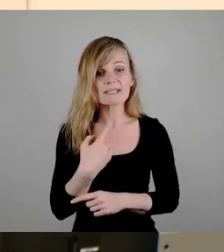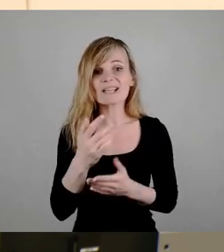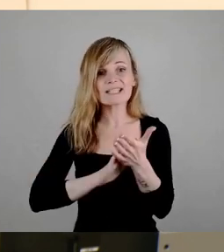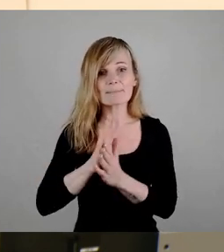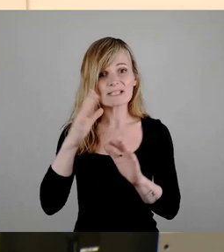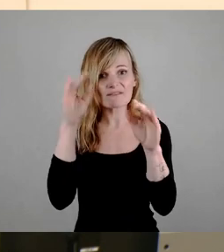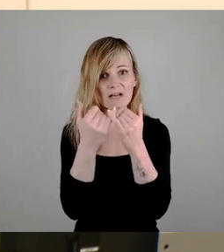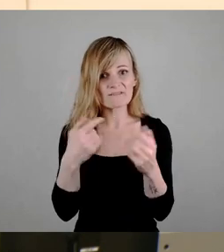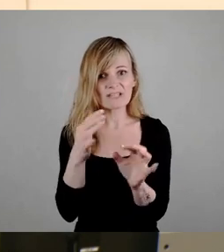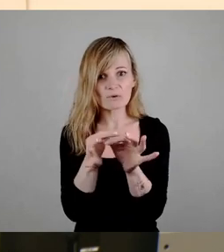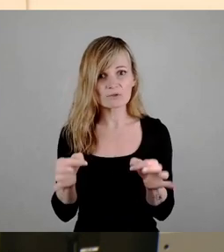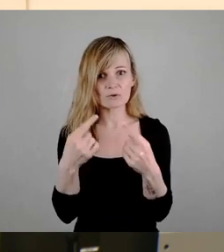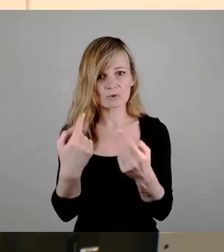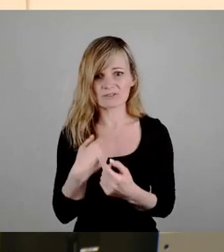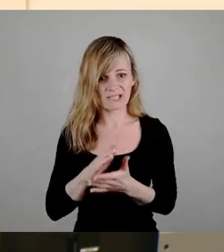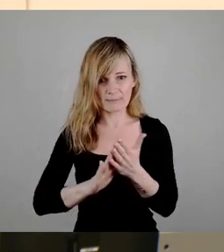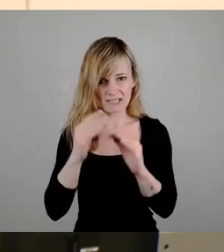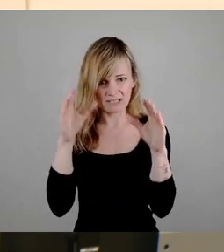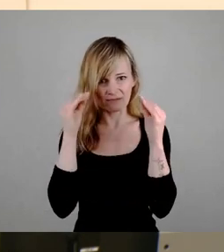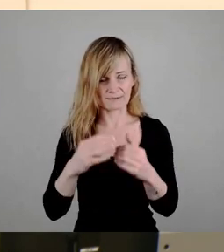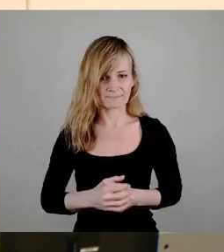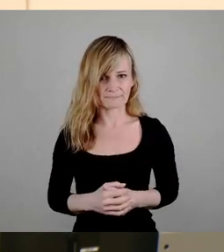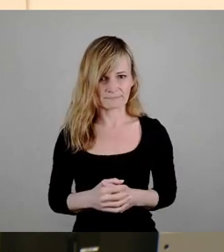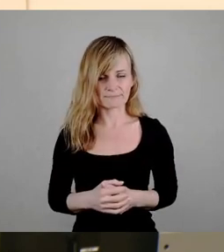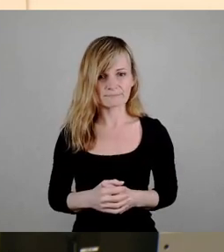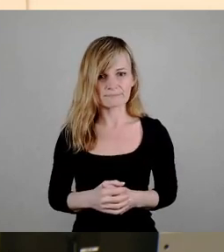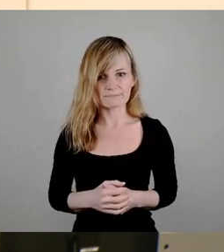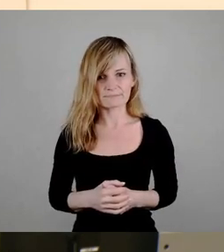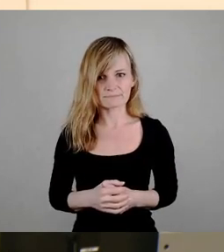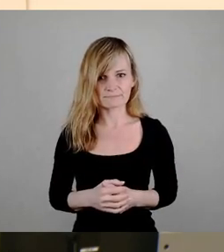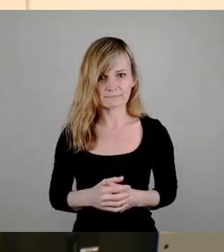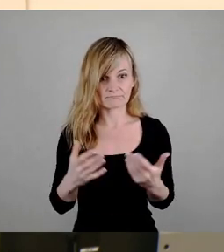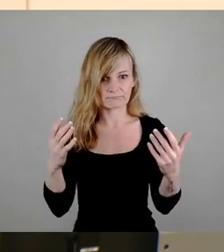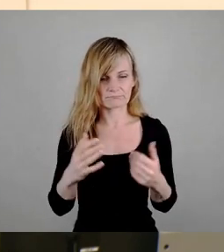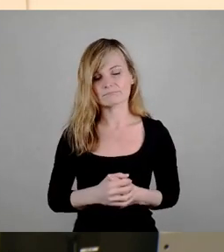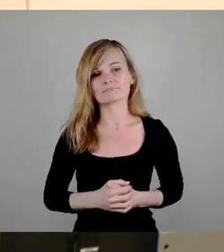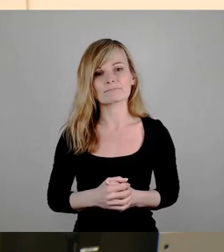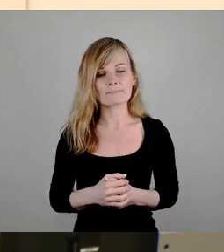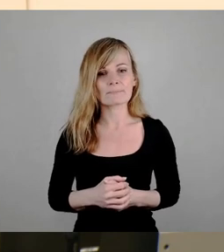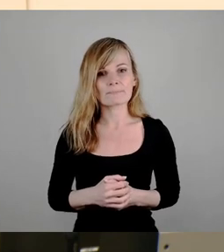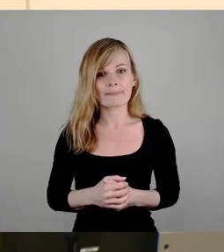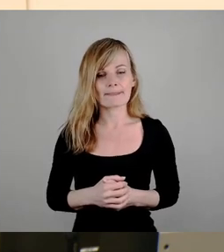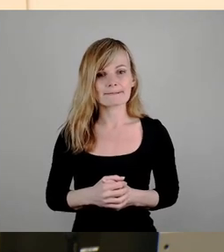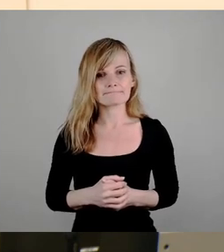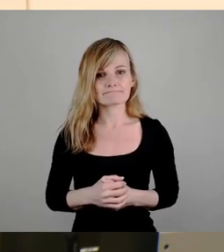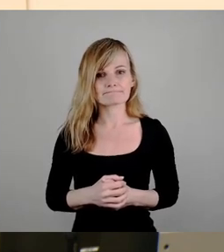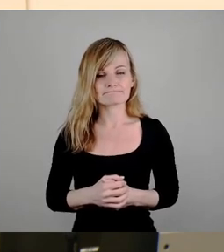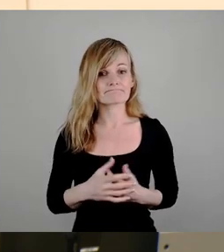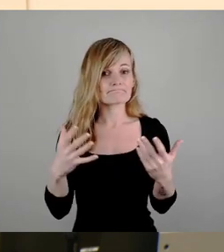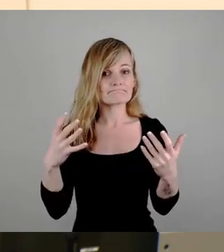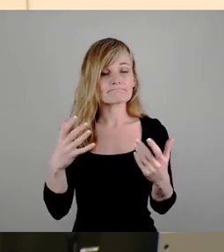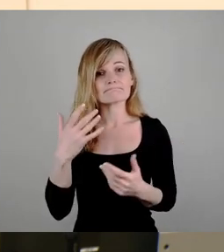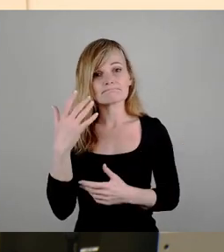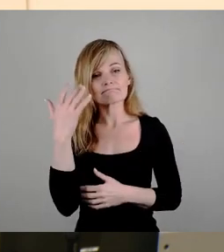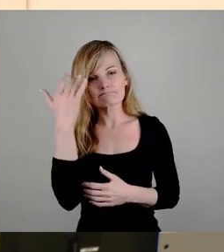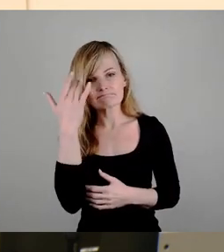hat. Werden wir nie erfahren. Und die großen Erkenntnisse kamen